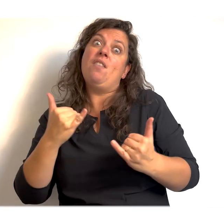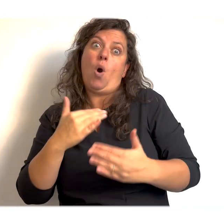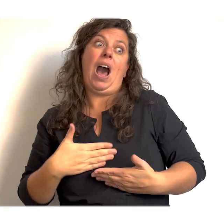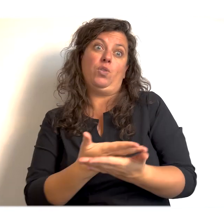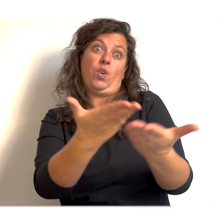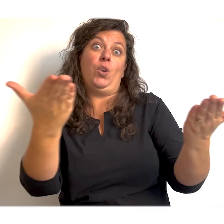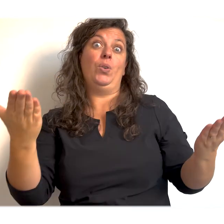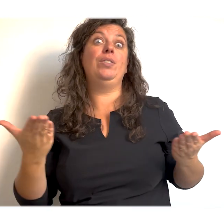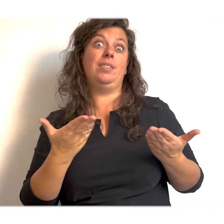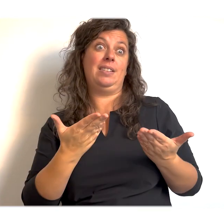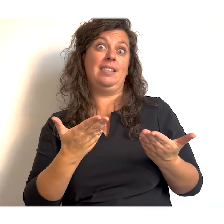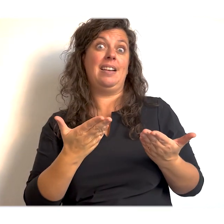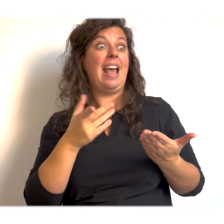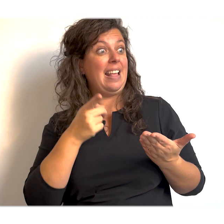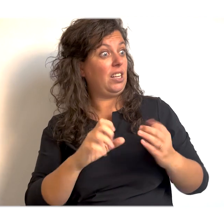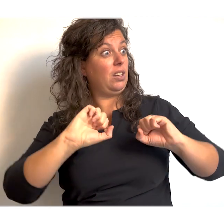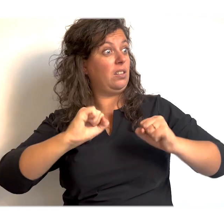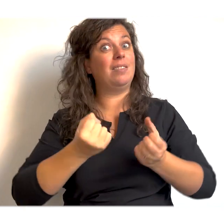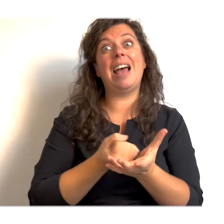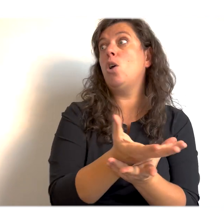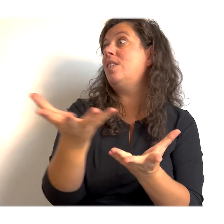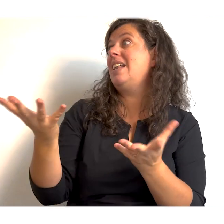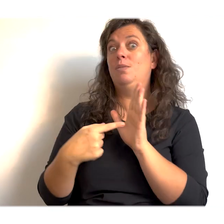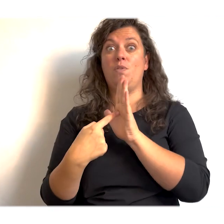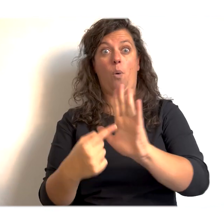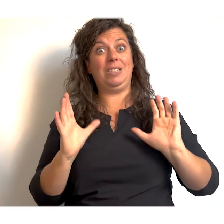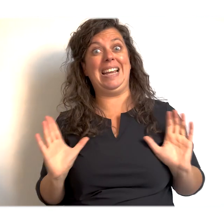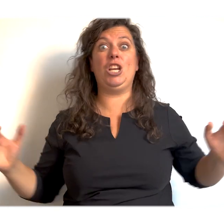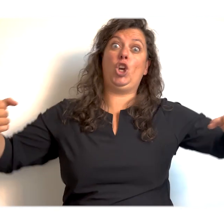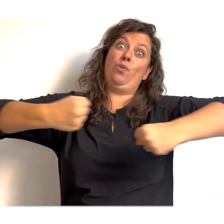van ze houden. En dat je dat dan weer uitdeelt. Bijvoorbeeld in een knuffel.